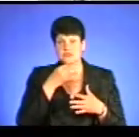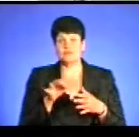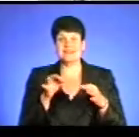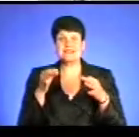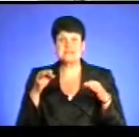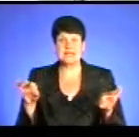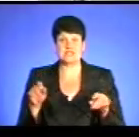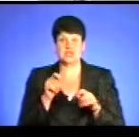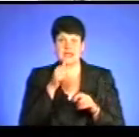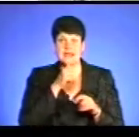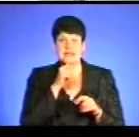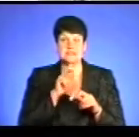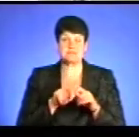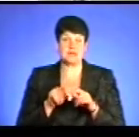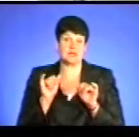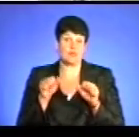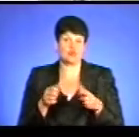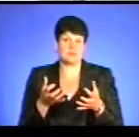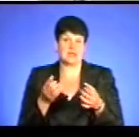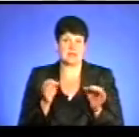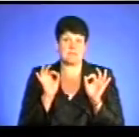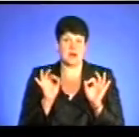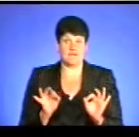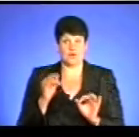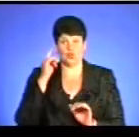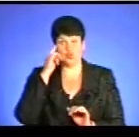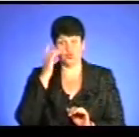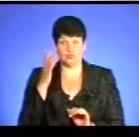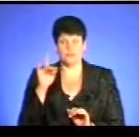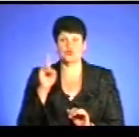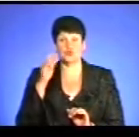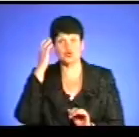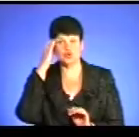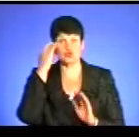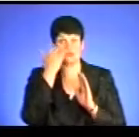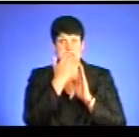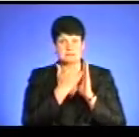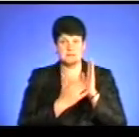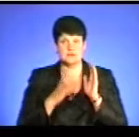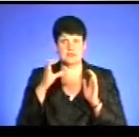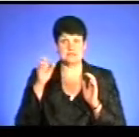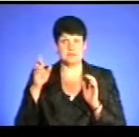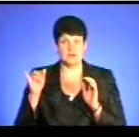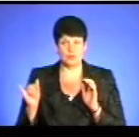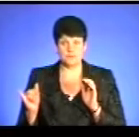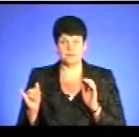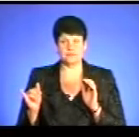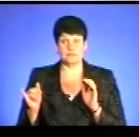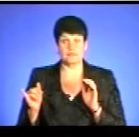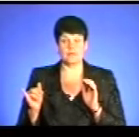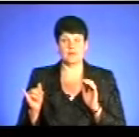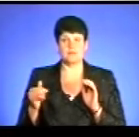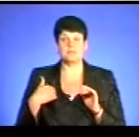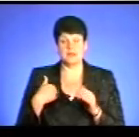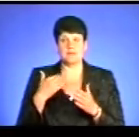експертами, які можуть прийняти адекватно якусь думку. Власне, щодо чорного списку СБУ, тому що є ж організації… Відповідь СБУ обласна рада отримала.